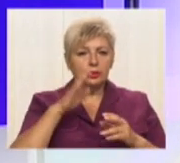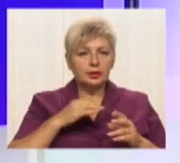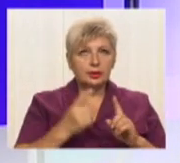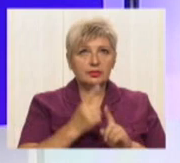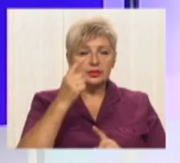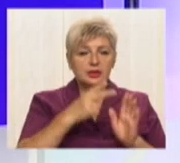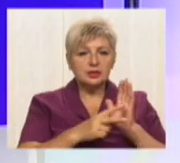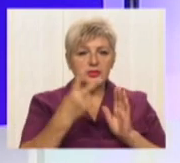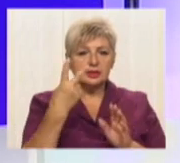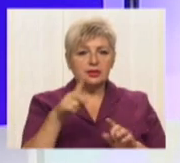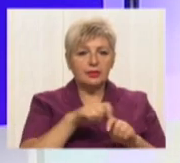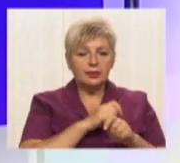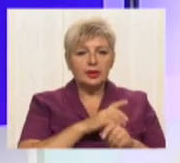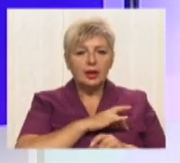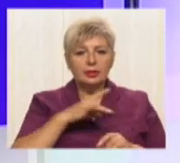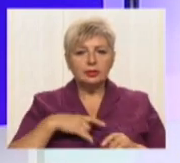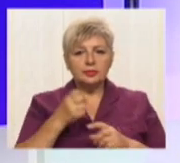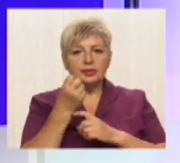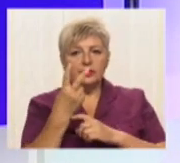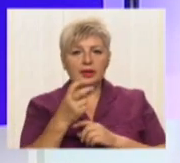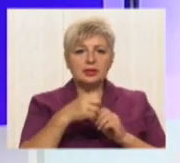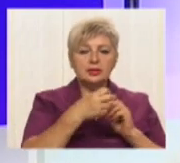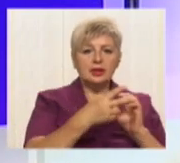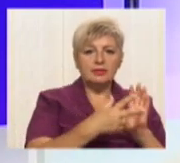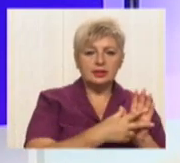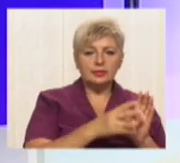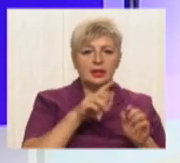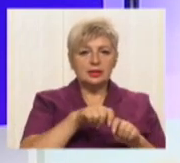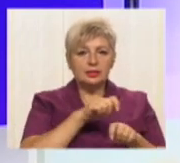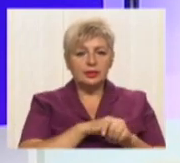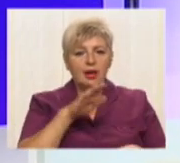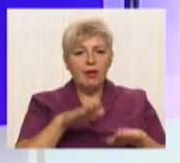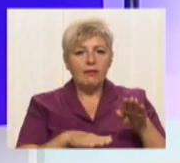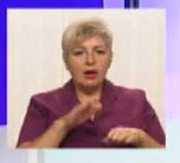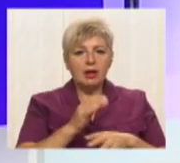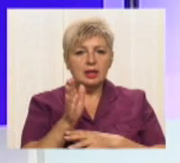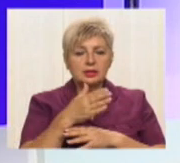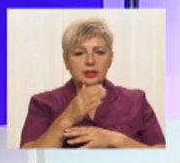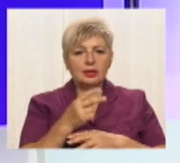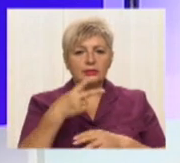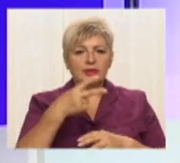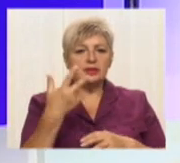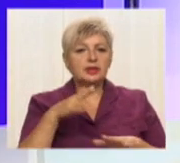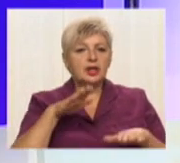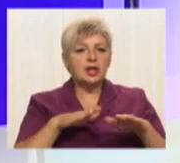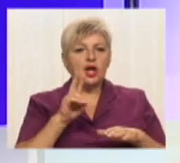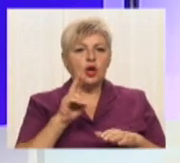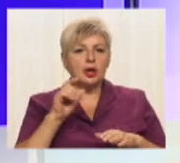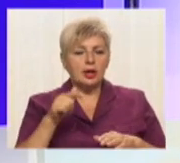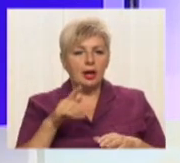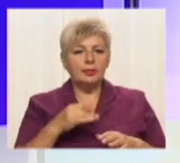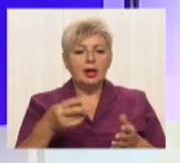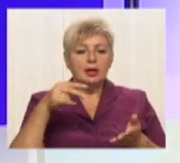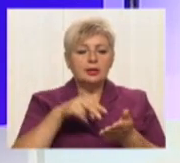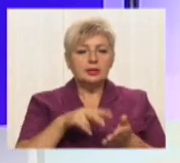72 метри, розміри прапора – 12 на 18 метрів, вага з тягу – 23 кілограми. Їх розташували на площі біля